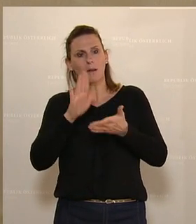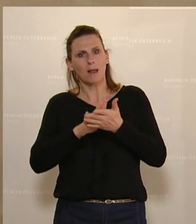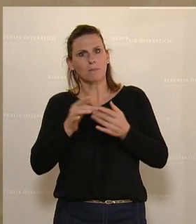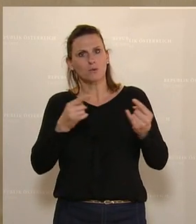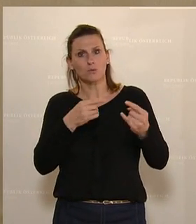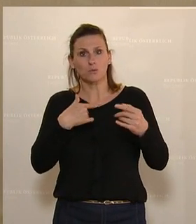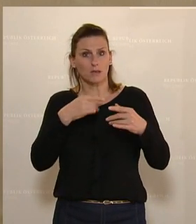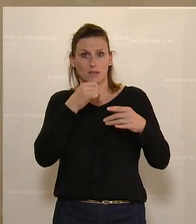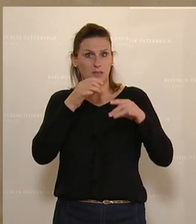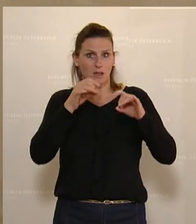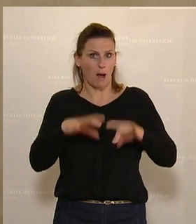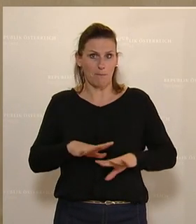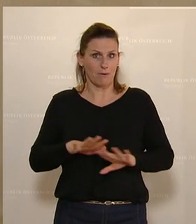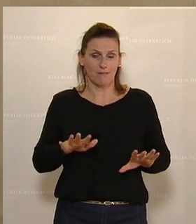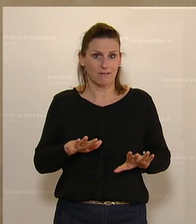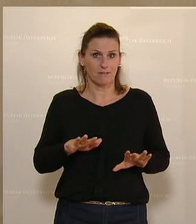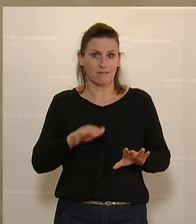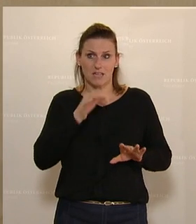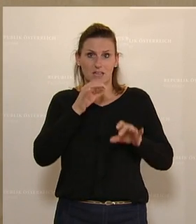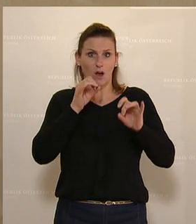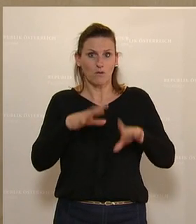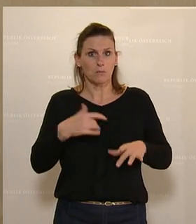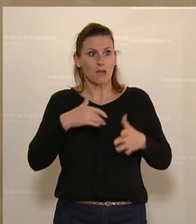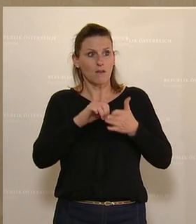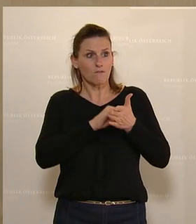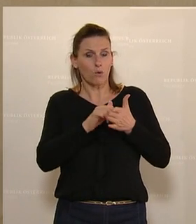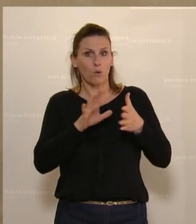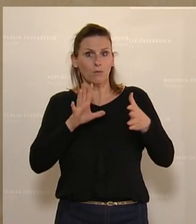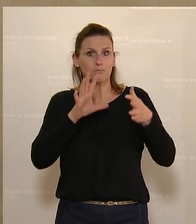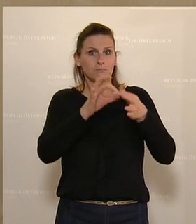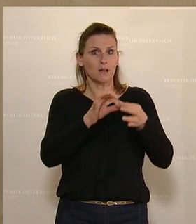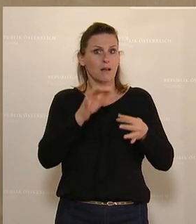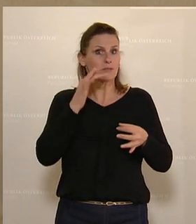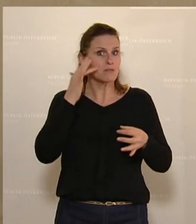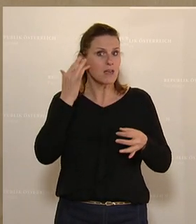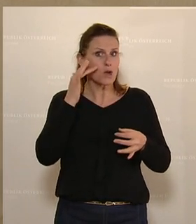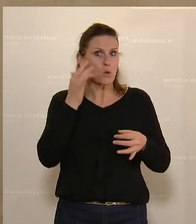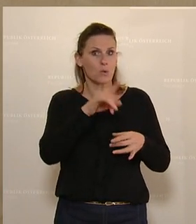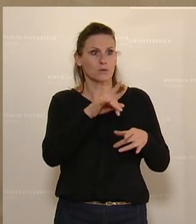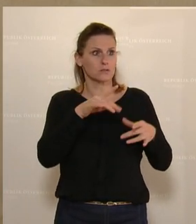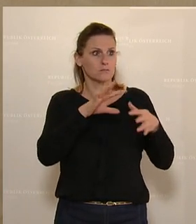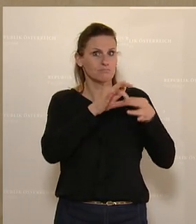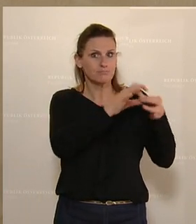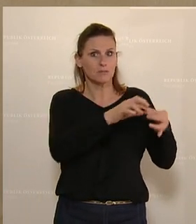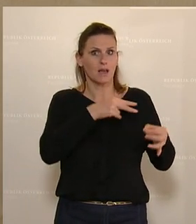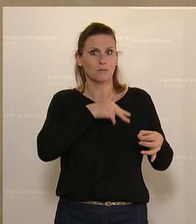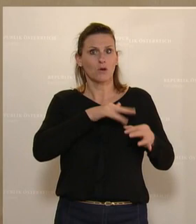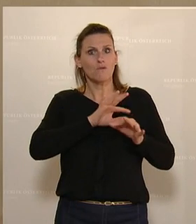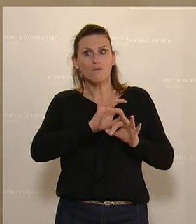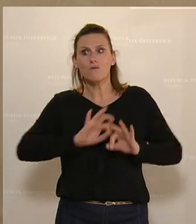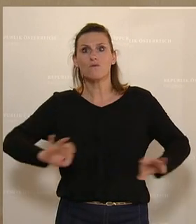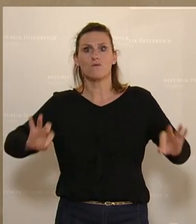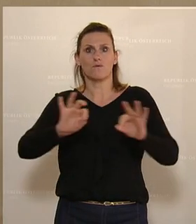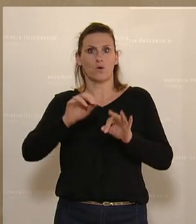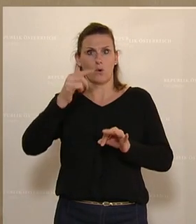werden nicht aufgeben. Und ich bin froh, wenn wir mit den NEOS und auch mit der SPÖ hier Unterstützung haben im Sinne Österreichs, unserer